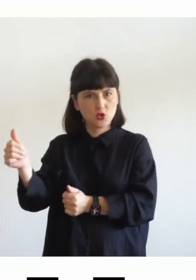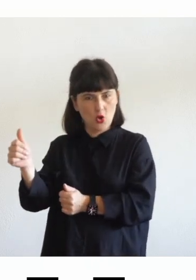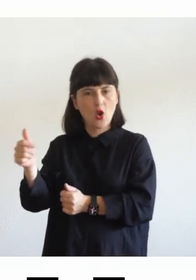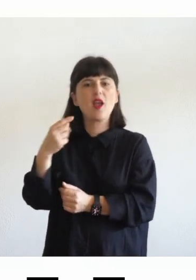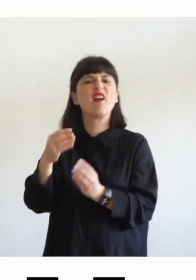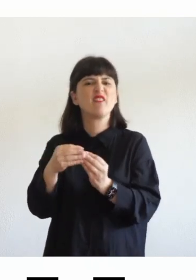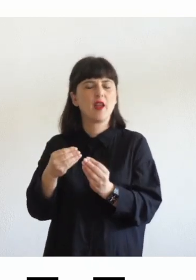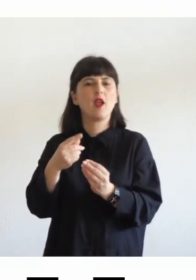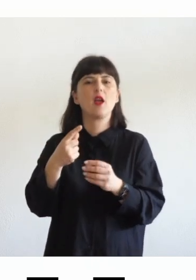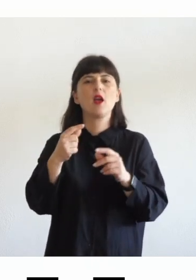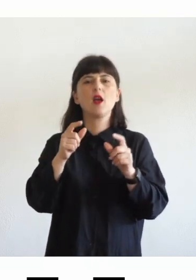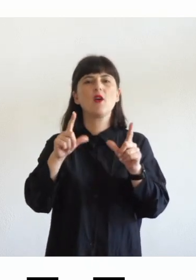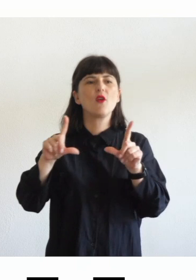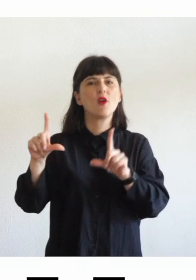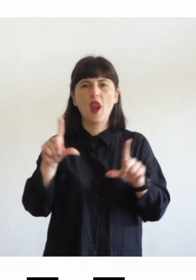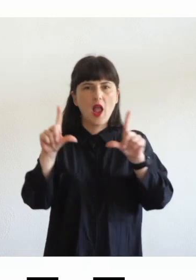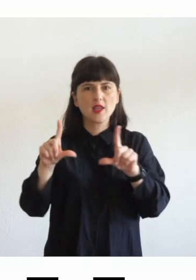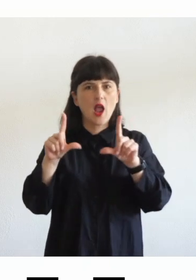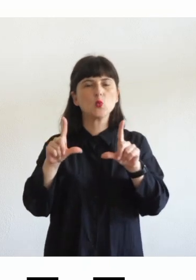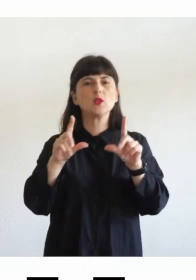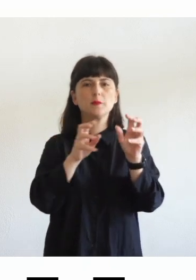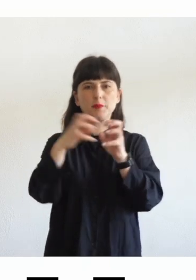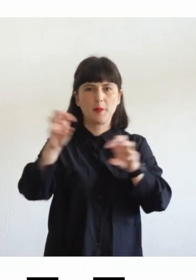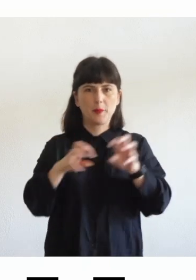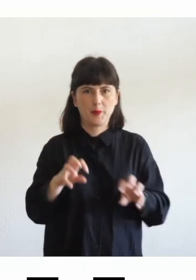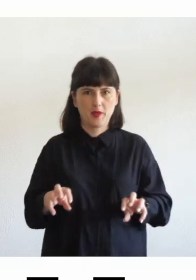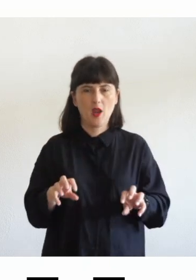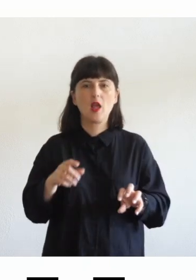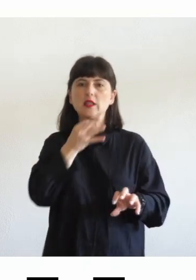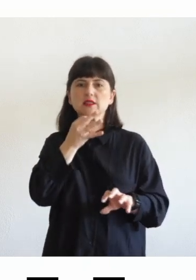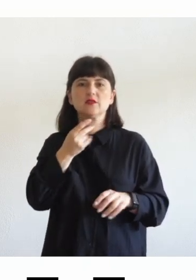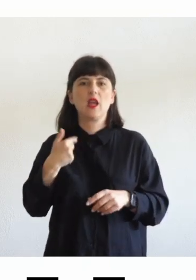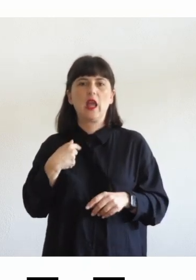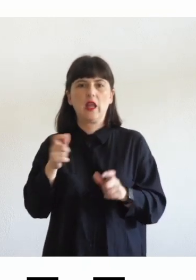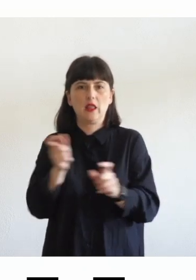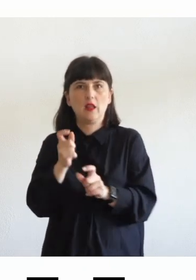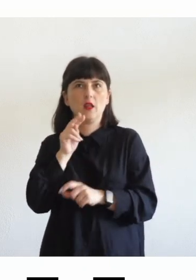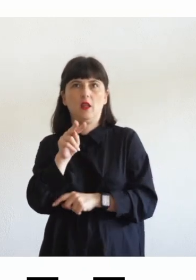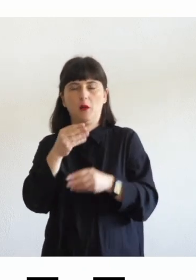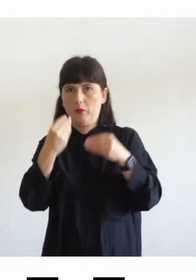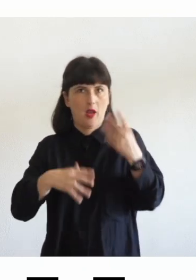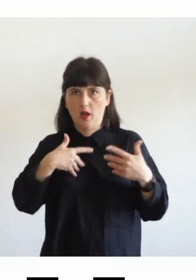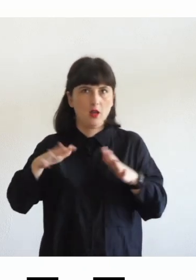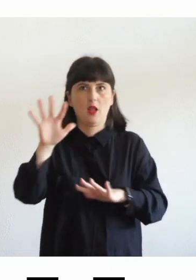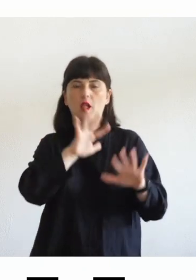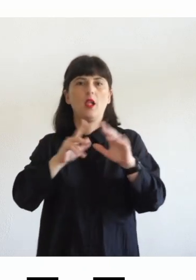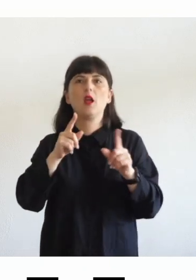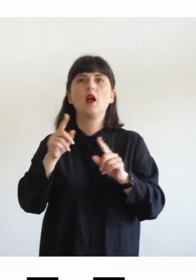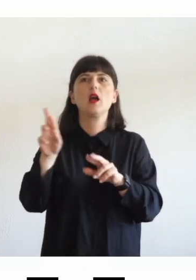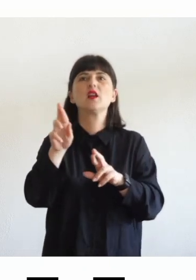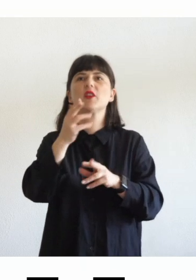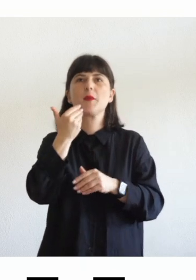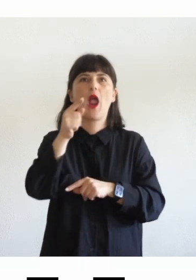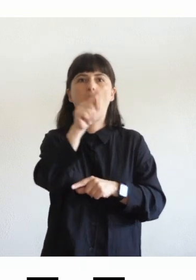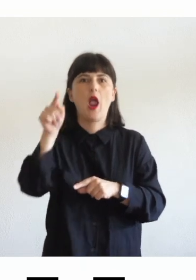e quindi fanno perdere completamente i riferimenti e la stabilità visiva quindi